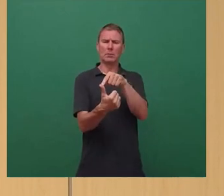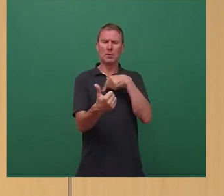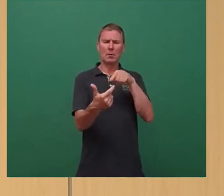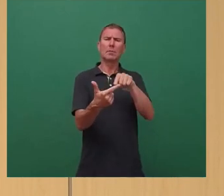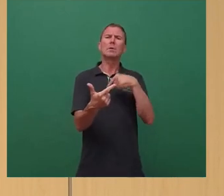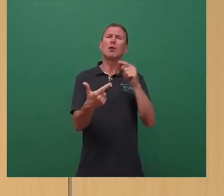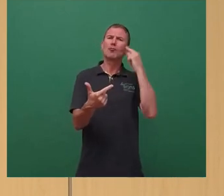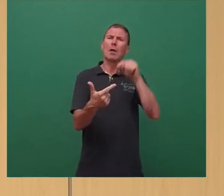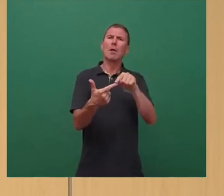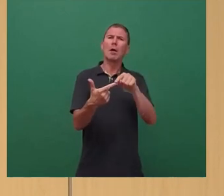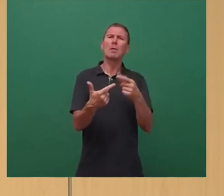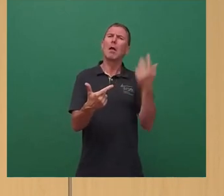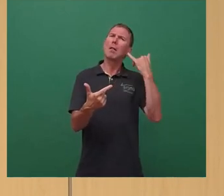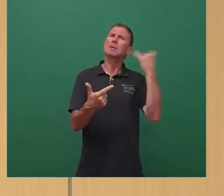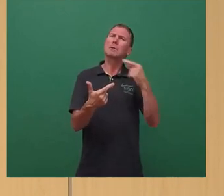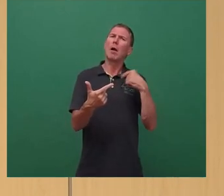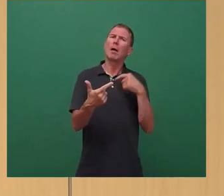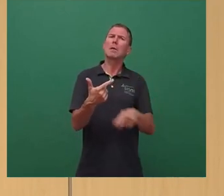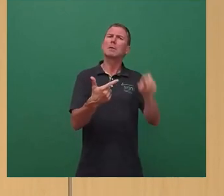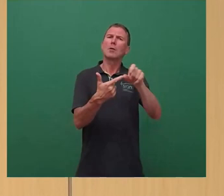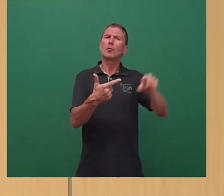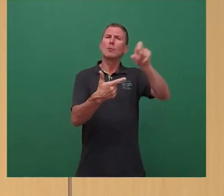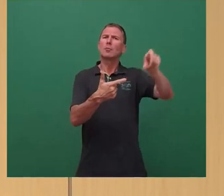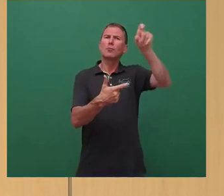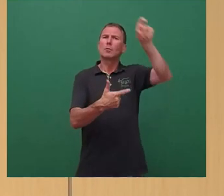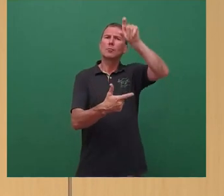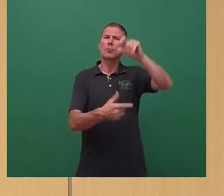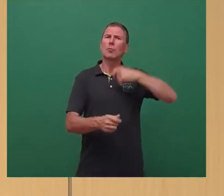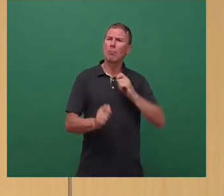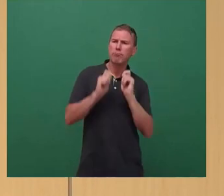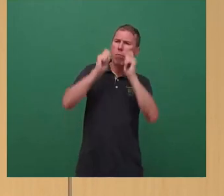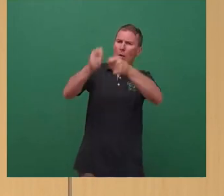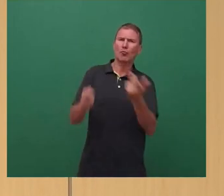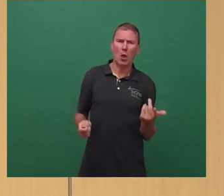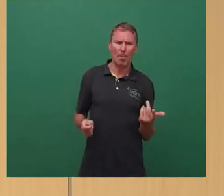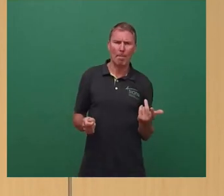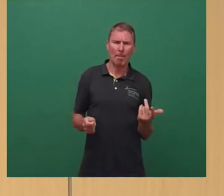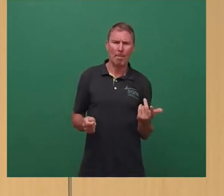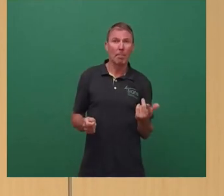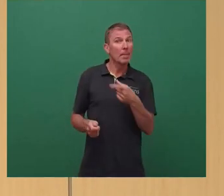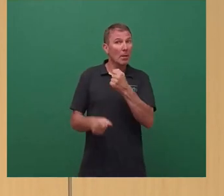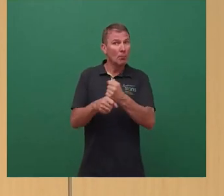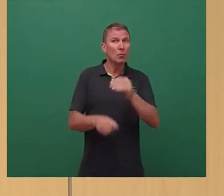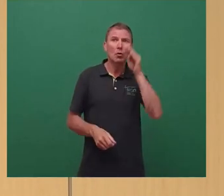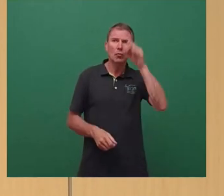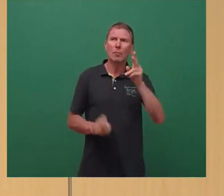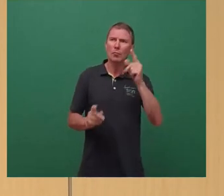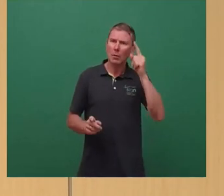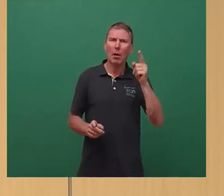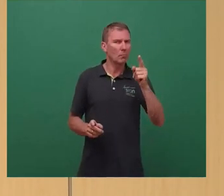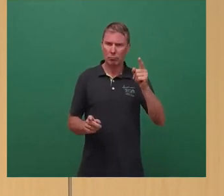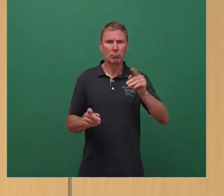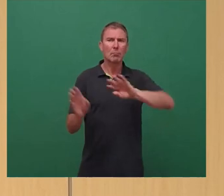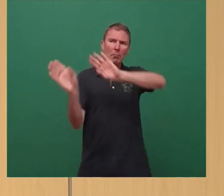als Stadtrat in den letzten Jahren der DVB aufgewälzt haben. Denn das muss zukünftig der Stadtrat sehr wahrscheinlich selber bezahlen.